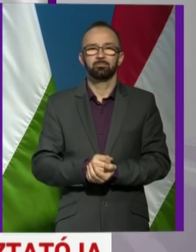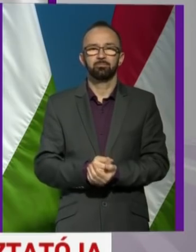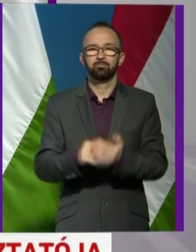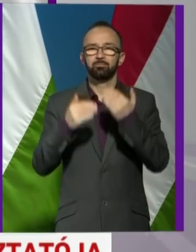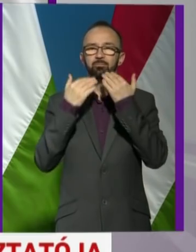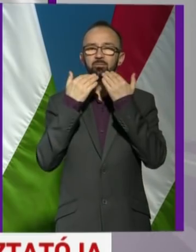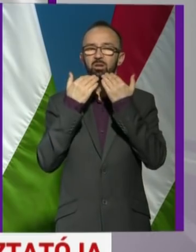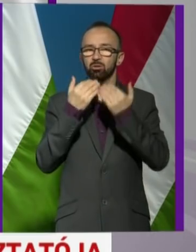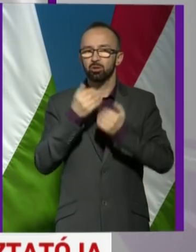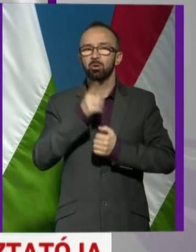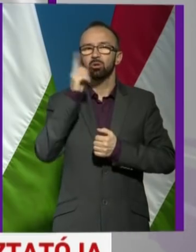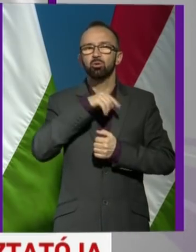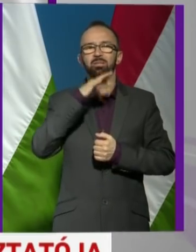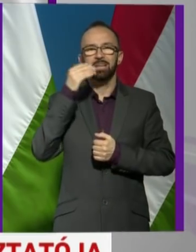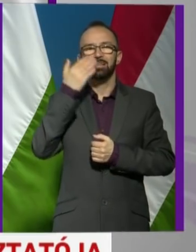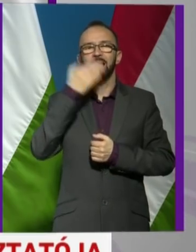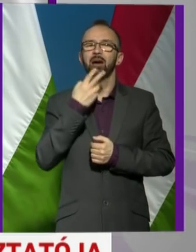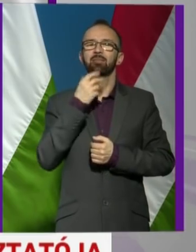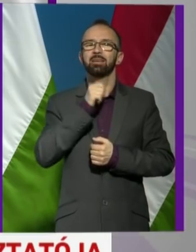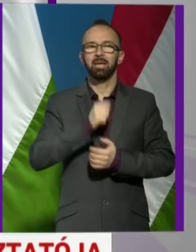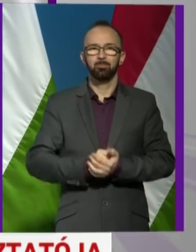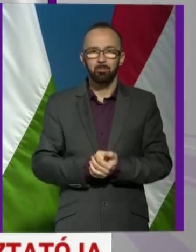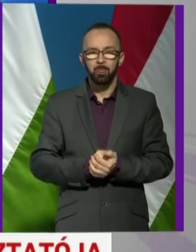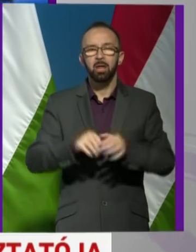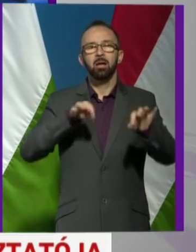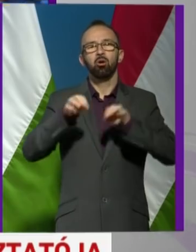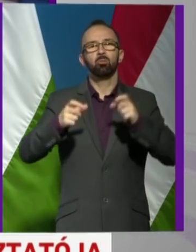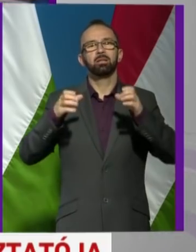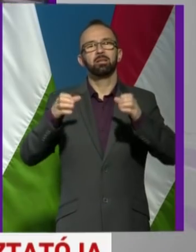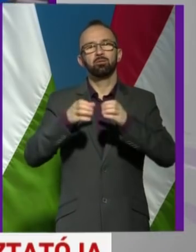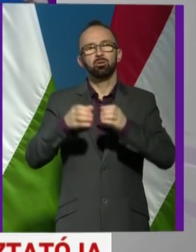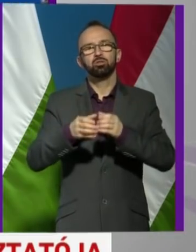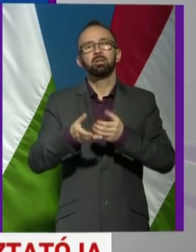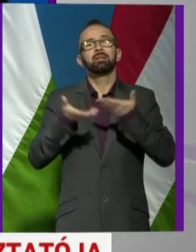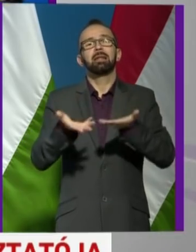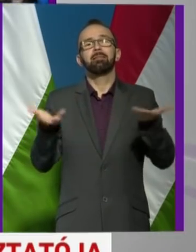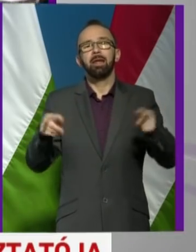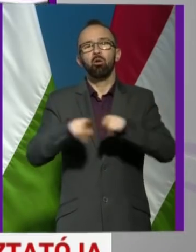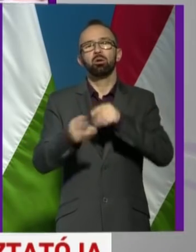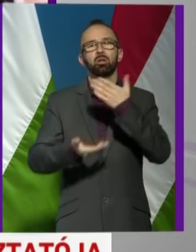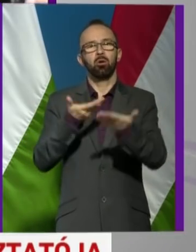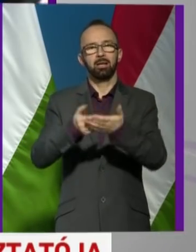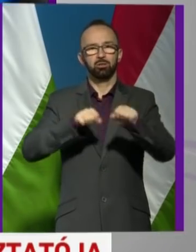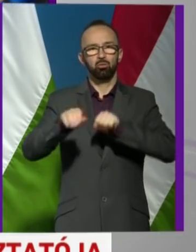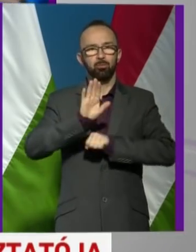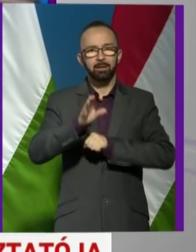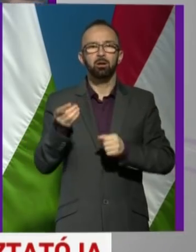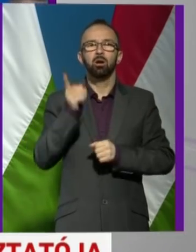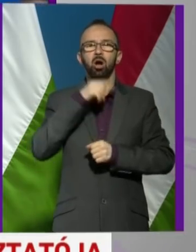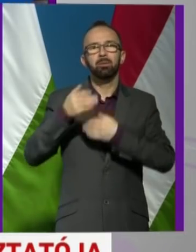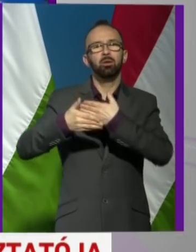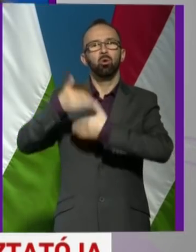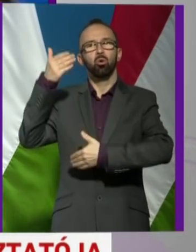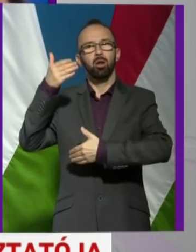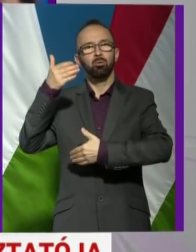Köszönöm. Tóth Riád vagyok a HVG-től. Az operatív törzs tette olyan ajánlást a kormánynak, amit a holnapi